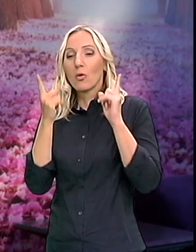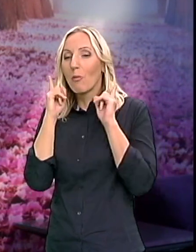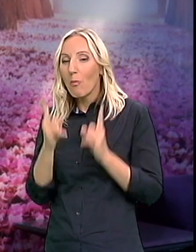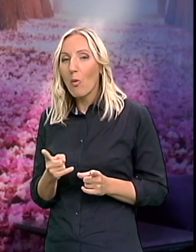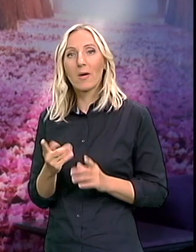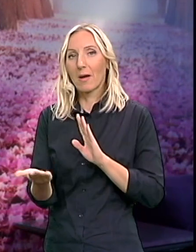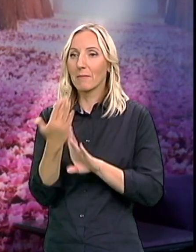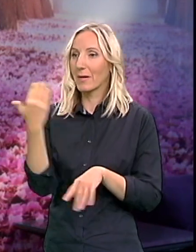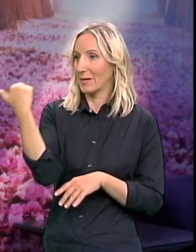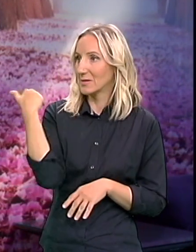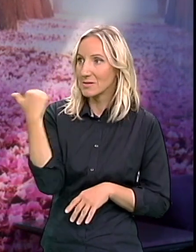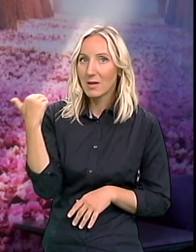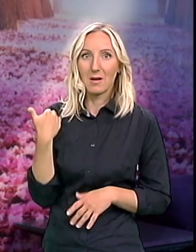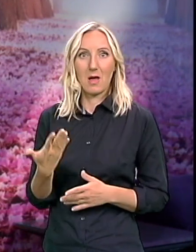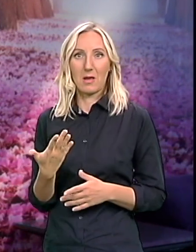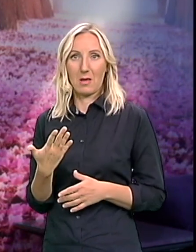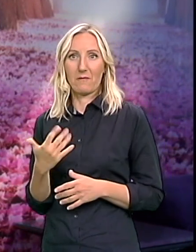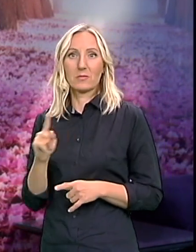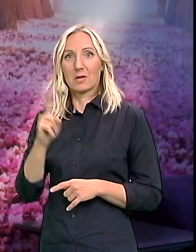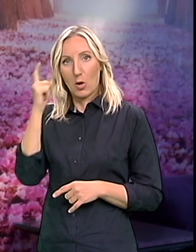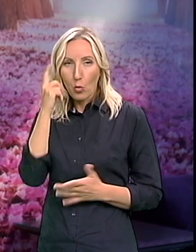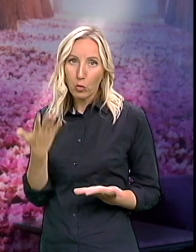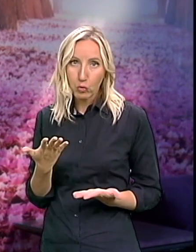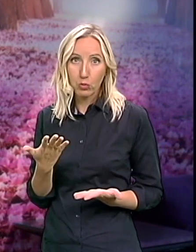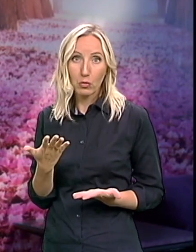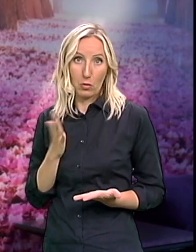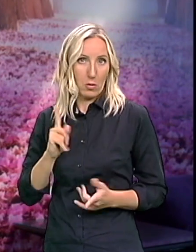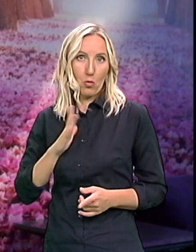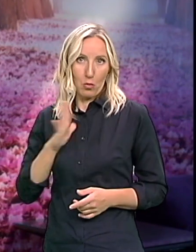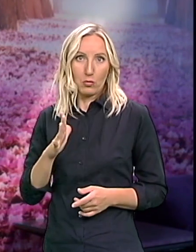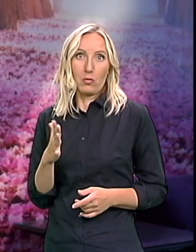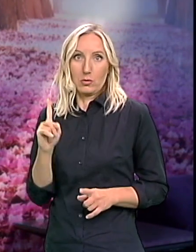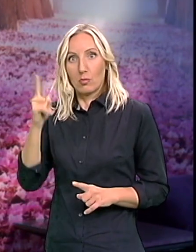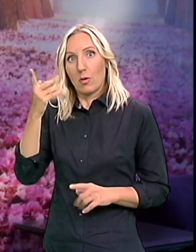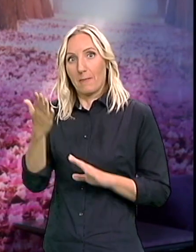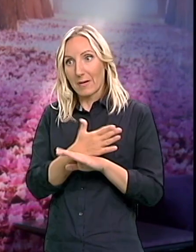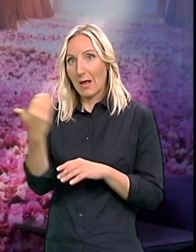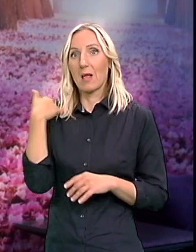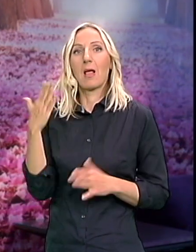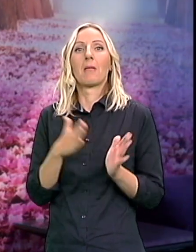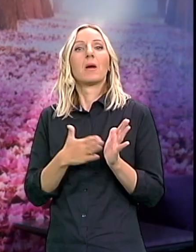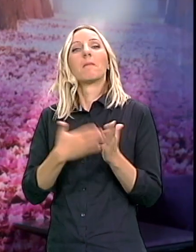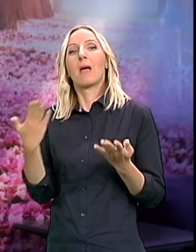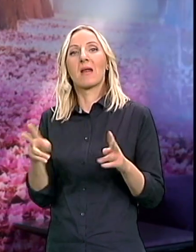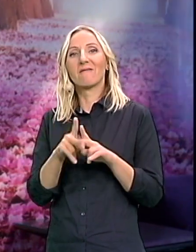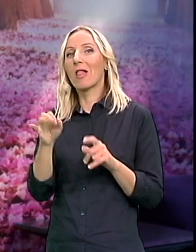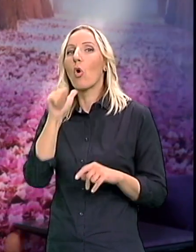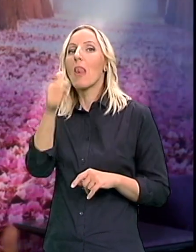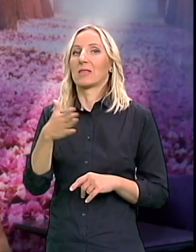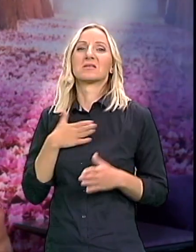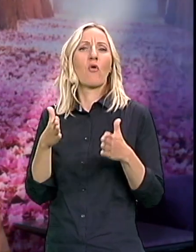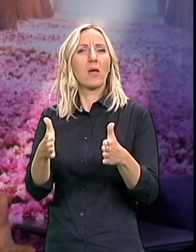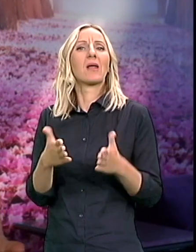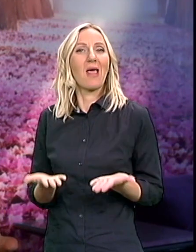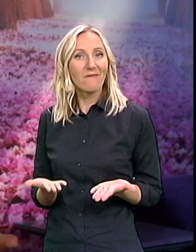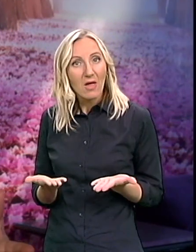I kulturno Da se najave Da znači, uveljko ne da svoj krevet Jel mi razumete Znči, sad